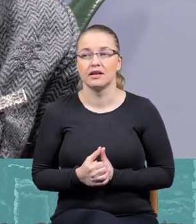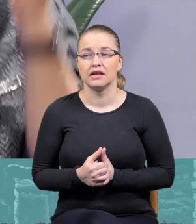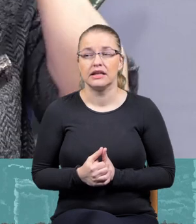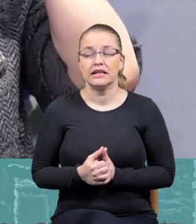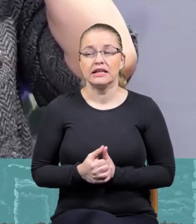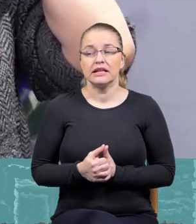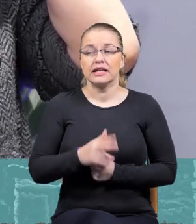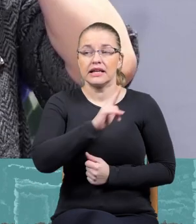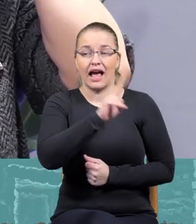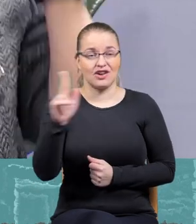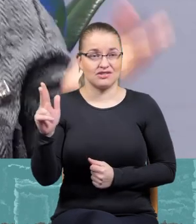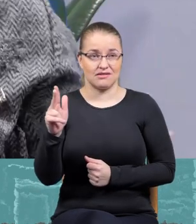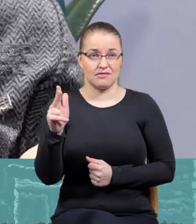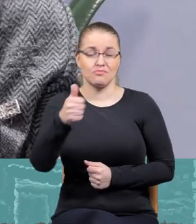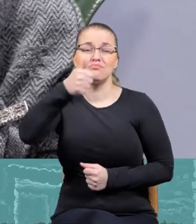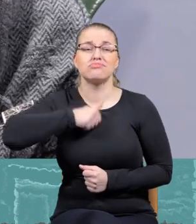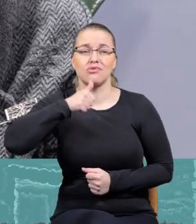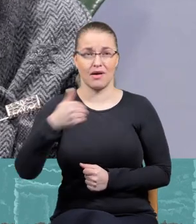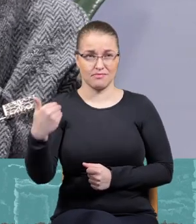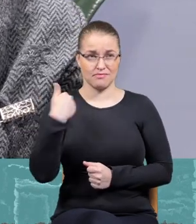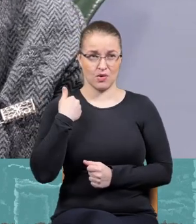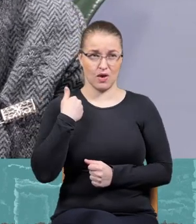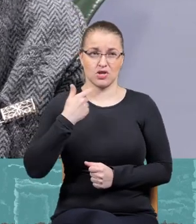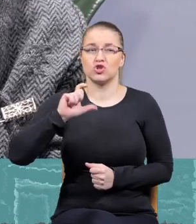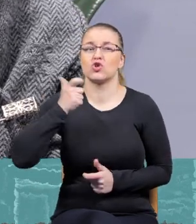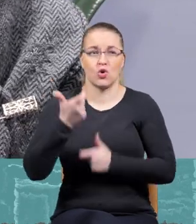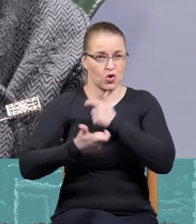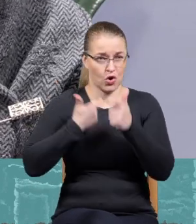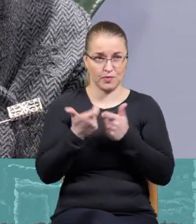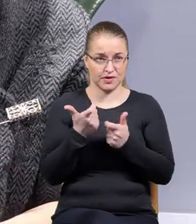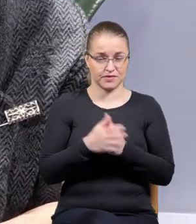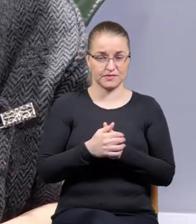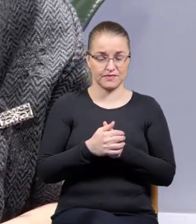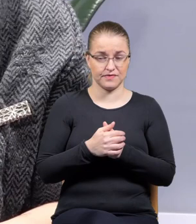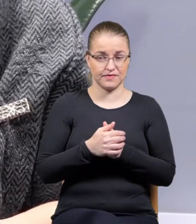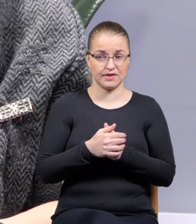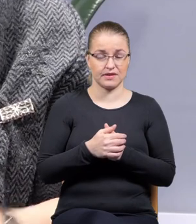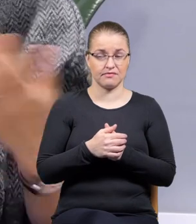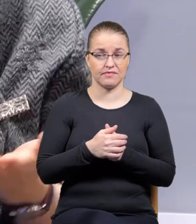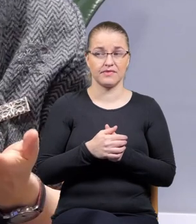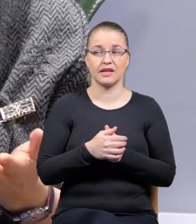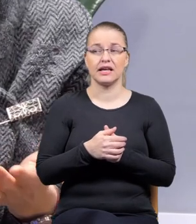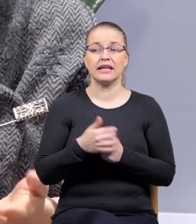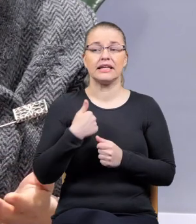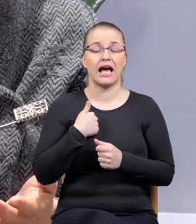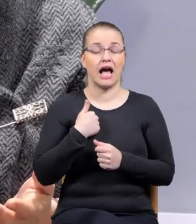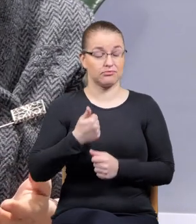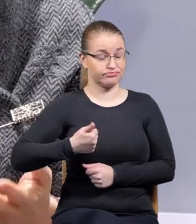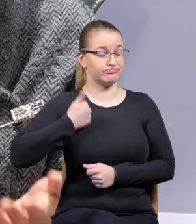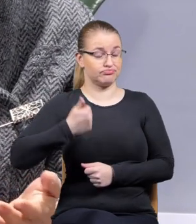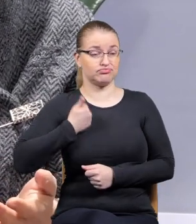więc każdy z nas próbował jakoś coś zrobić w tej sytuacji. Prawda jest taka, że ja podziwiam tę